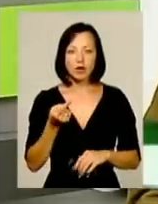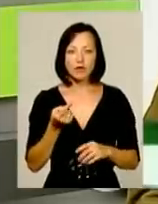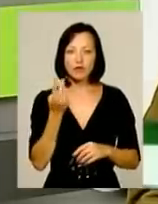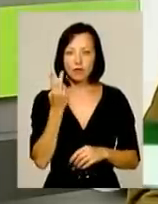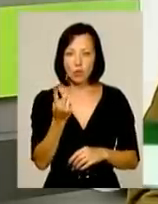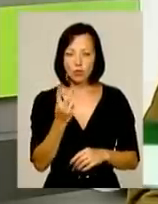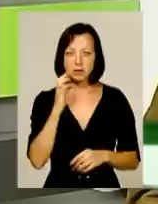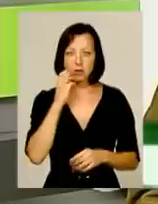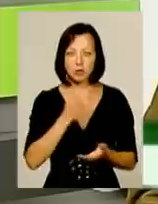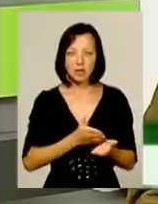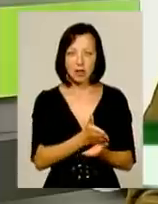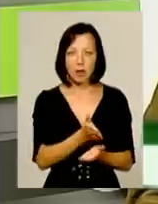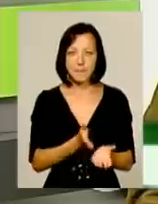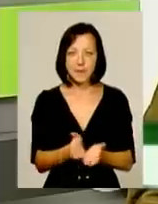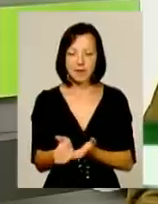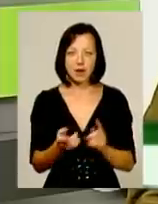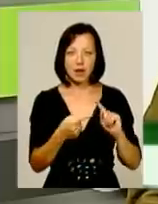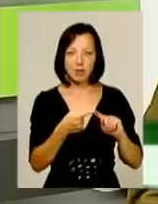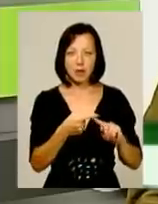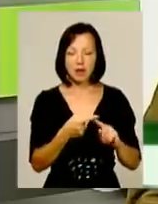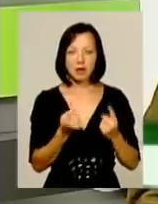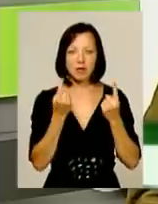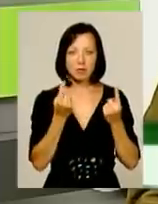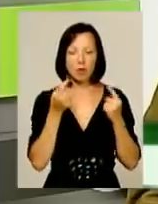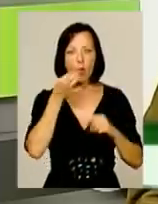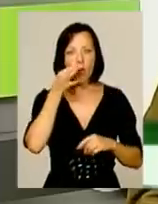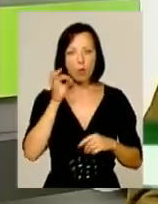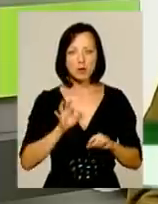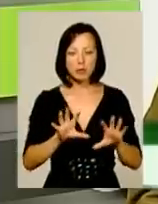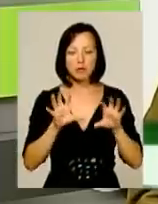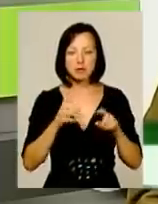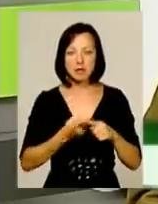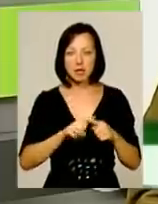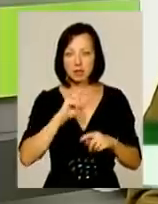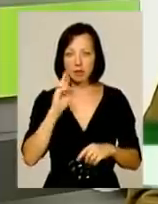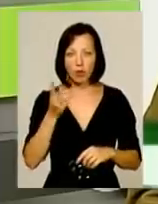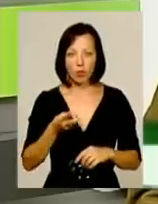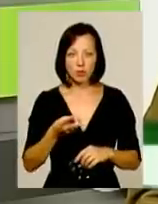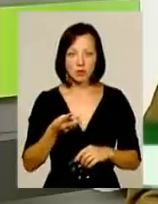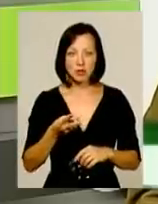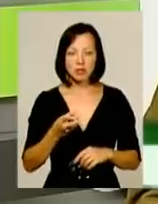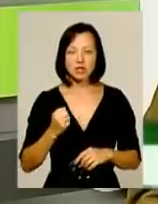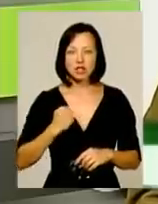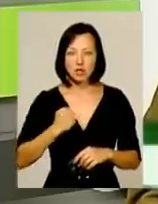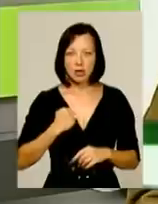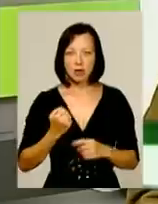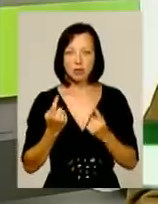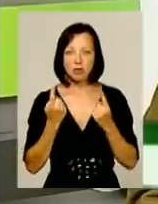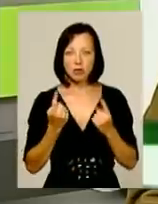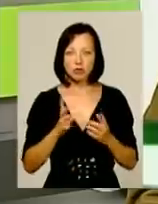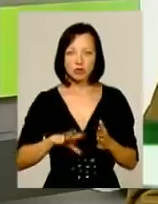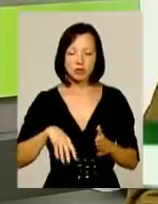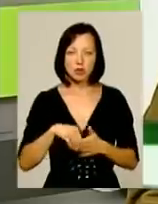направлених. Це безцінний опит, який приобретений за ці два роки. К сожалению, дуже більшою цінною.